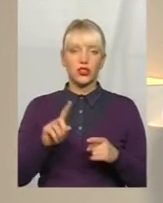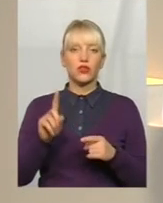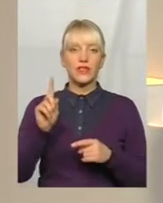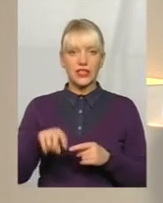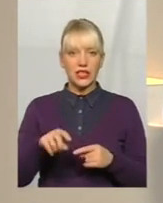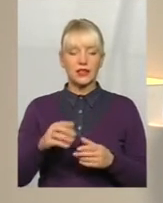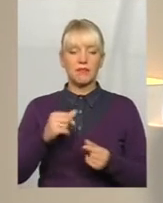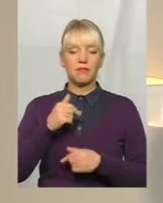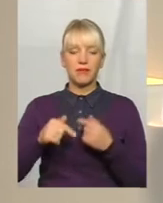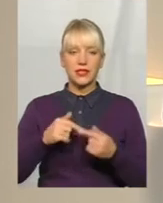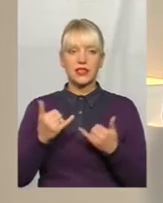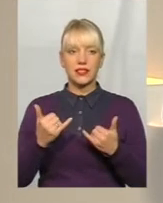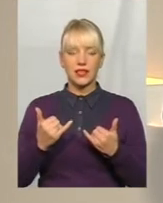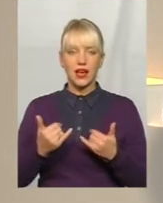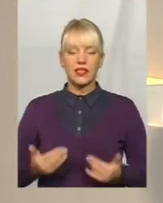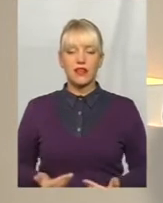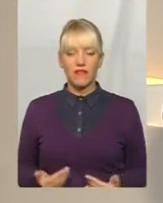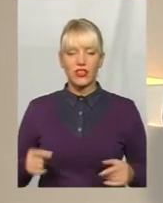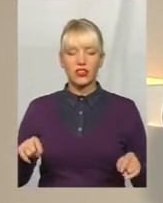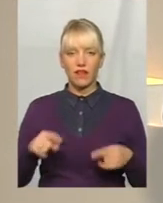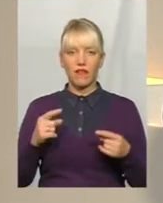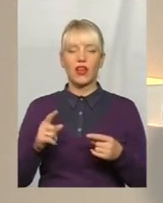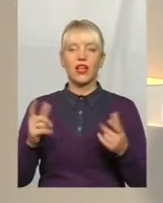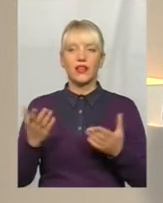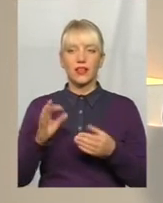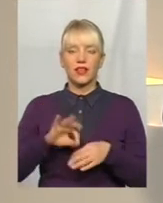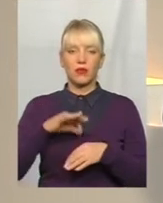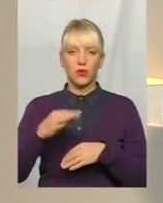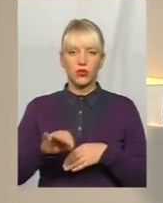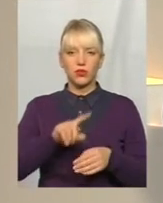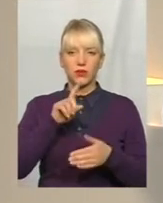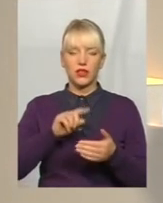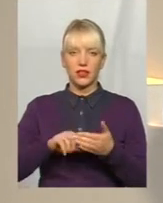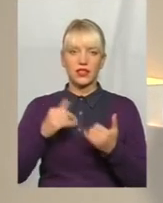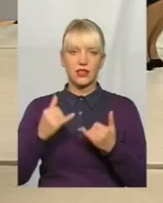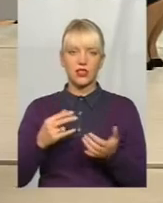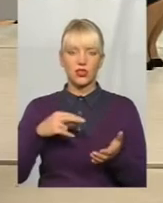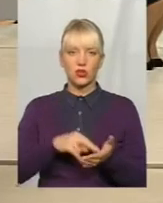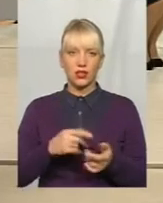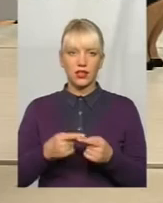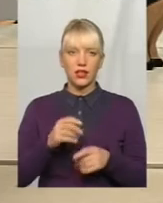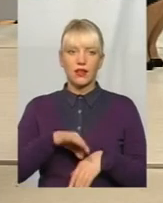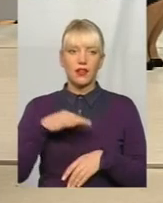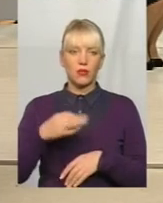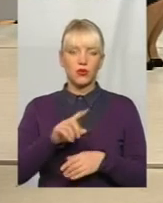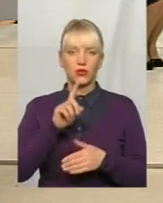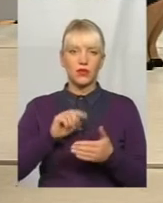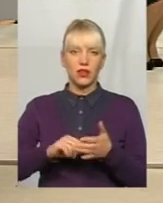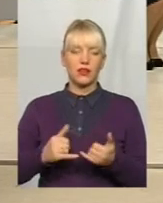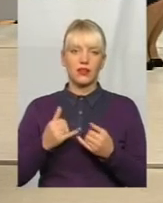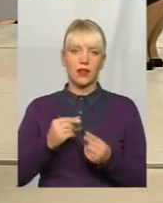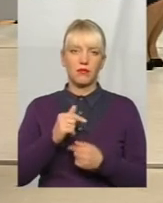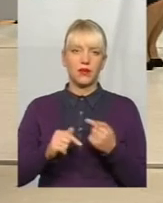бізнес зараз виживає, які найболючіші питання зараз стоять, які потрібно вирішити? На сьогоднішній день найболючіше питання для приватних